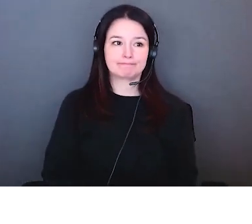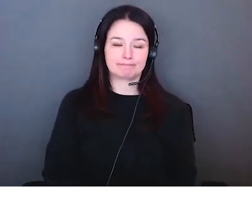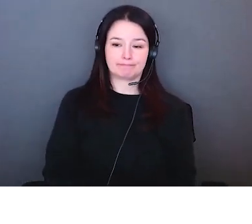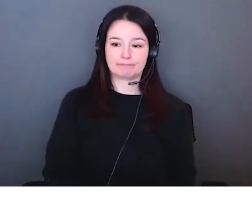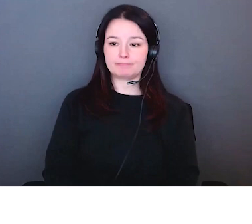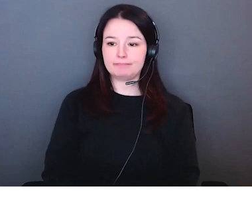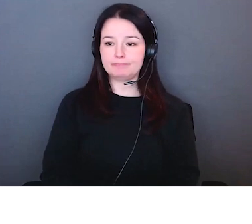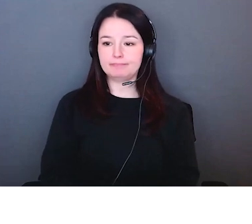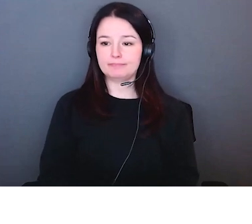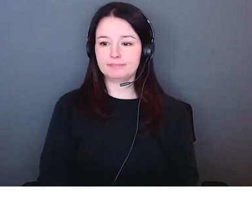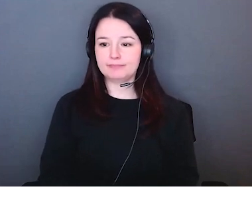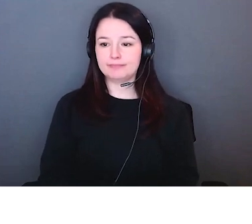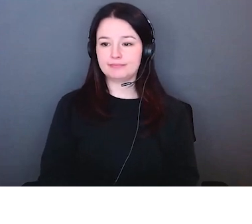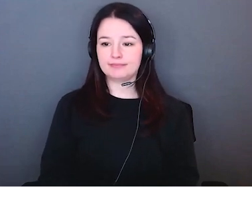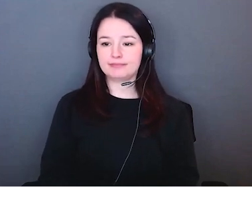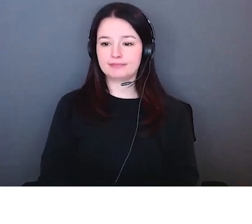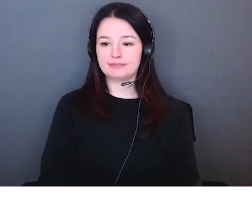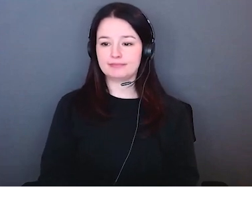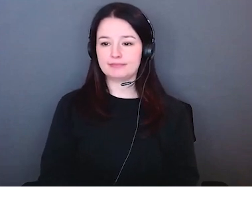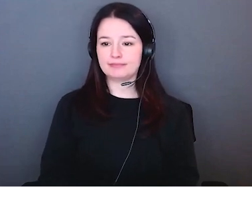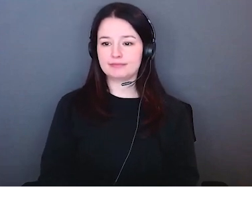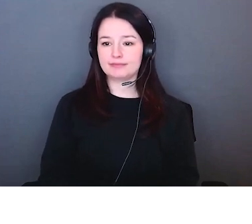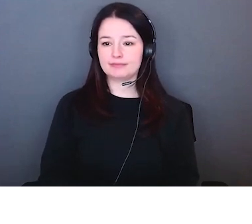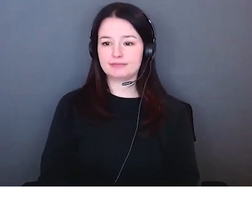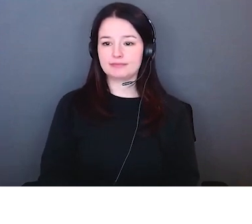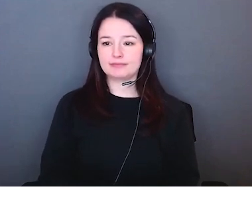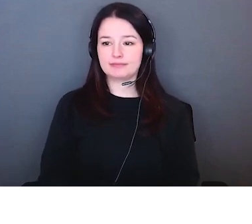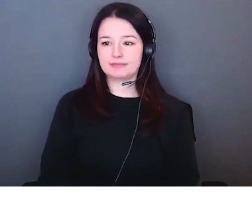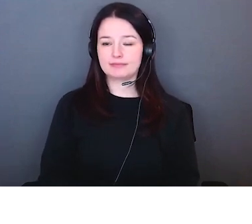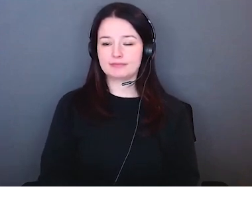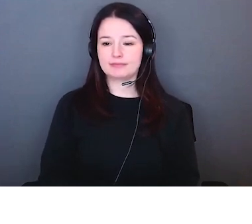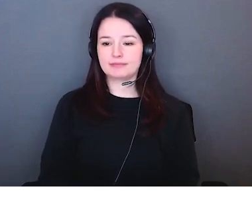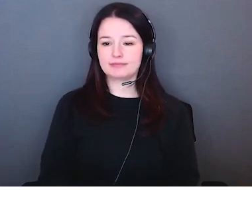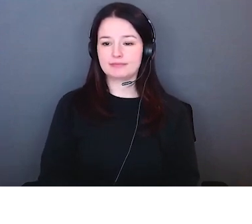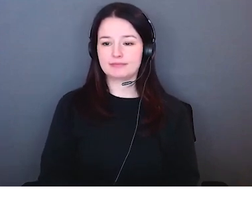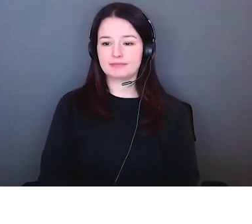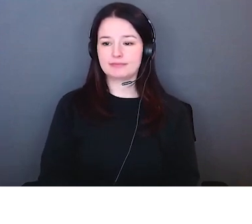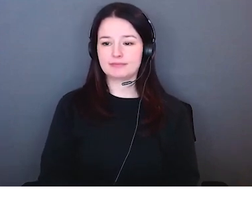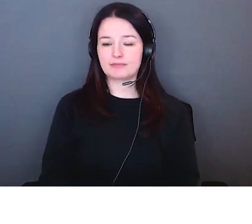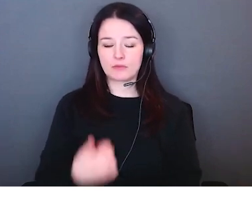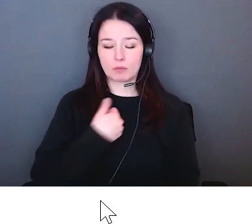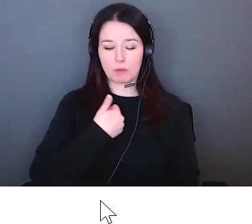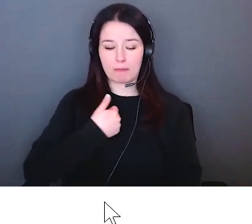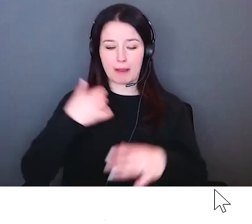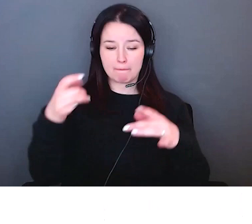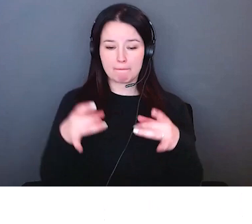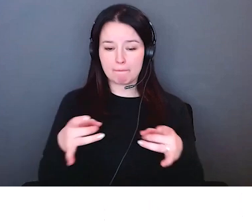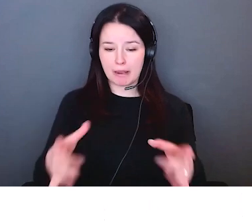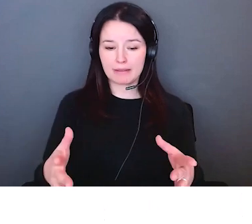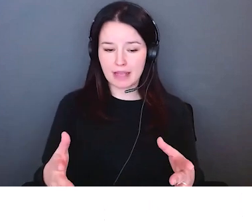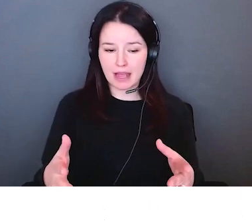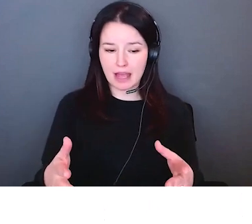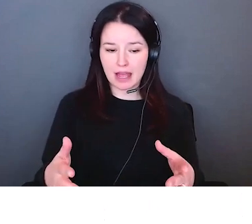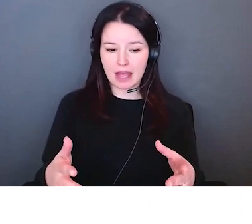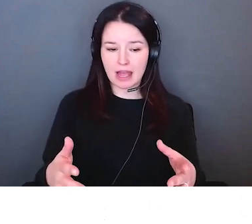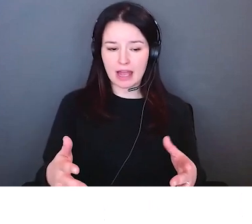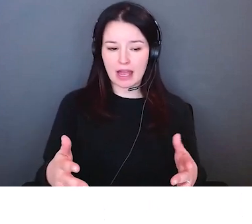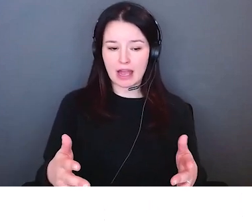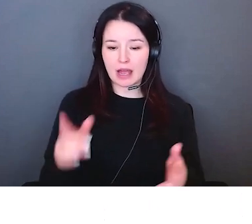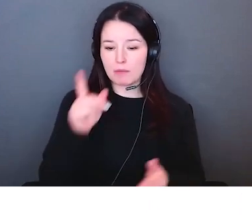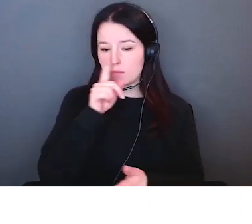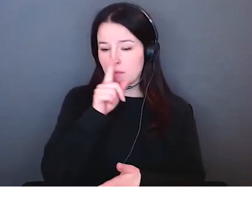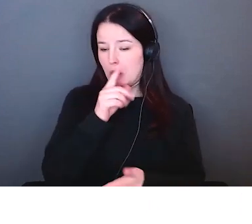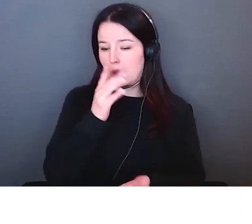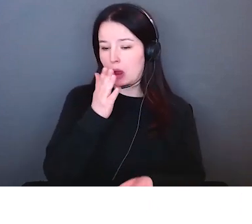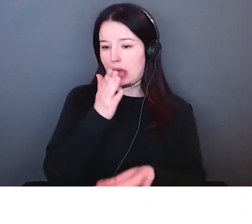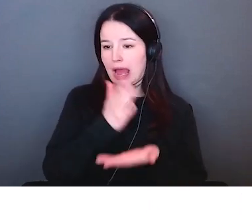c'est formidable donc sur tout ça Steph je peux vous dire que ma réponse n pas là ce n'est pas ce qu'on pourrait peut